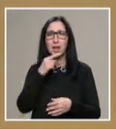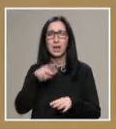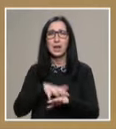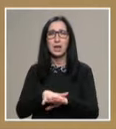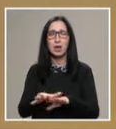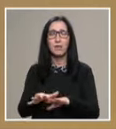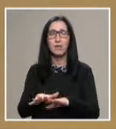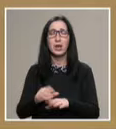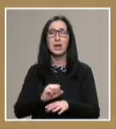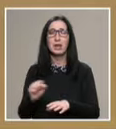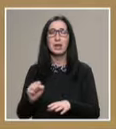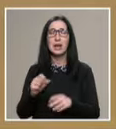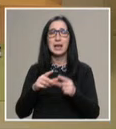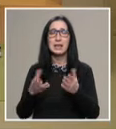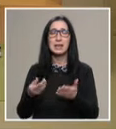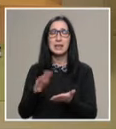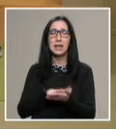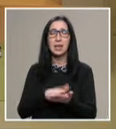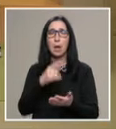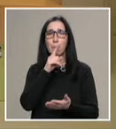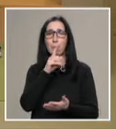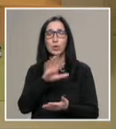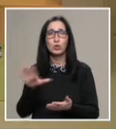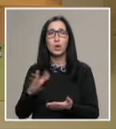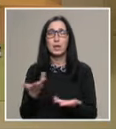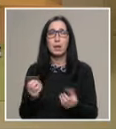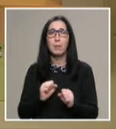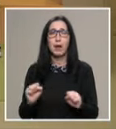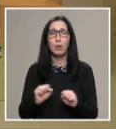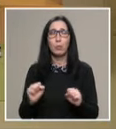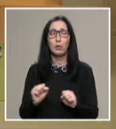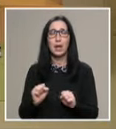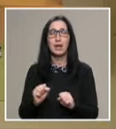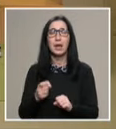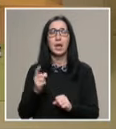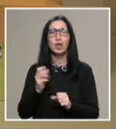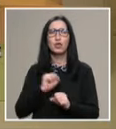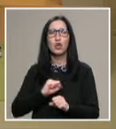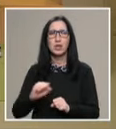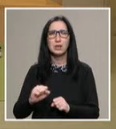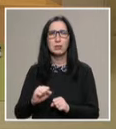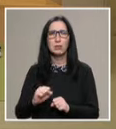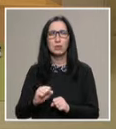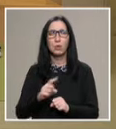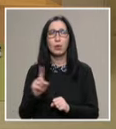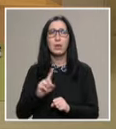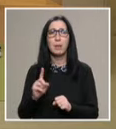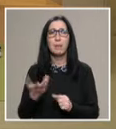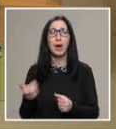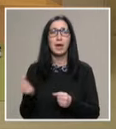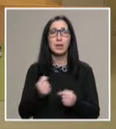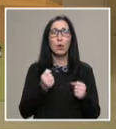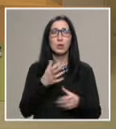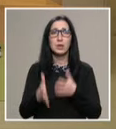кръв, листът мълчи. Нема е плакал тък му той, жестоко. Нема е